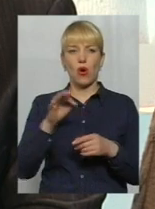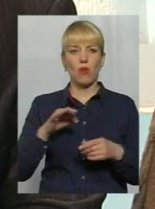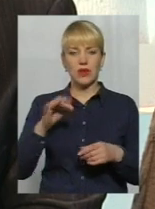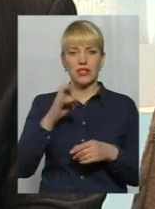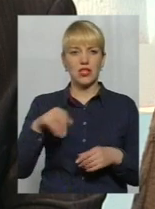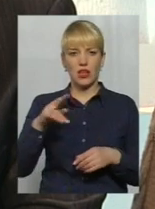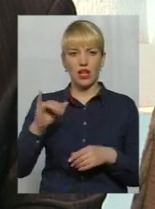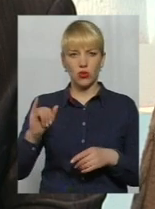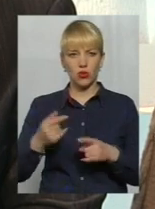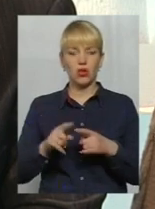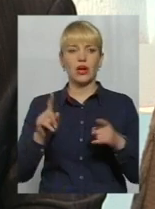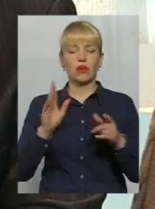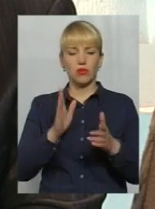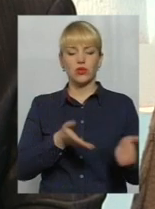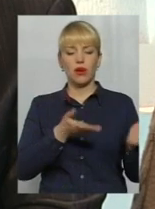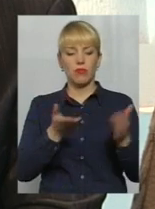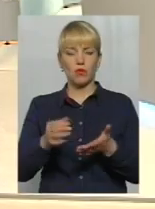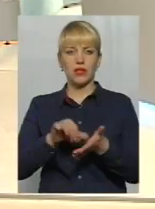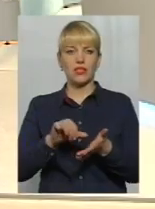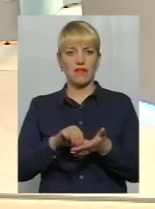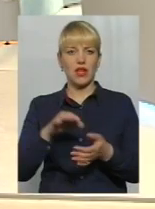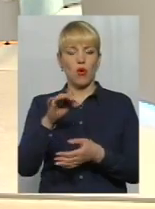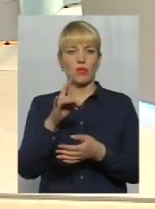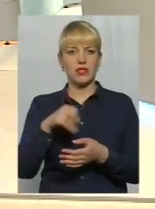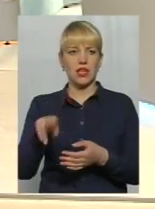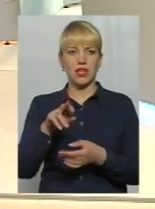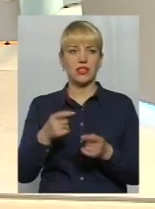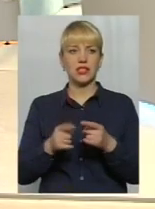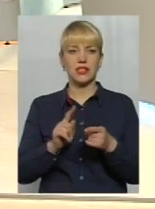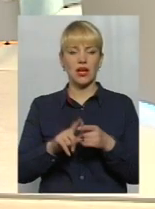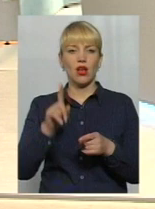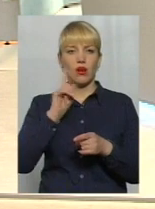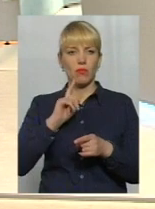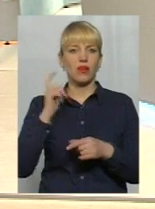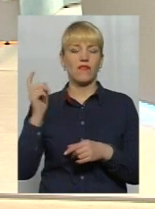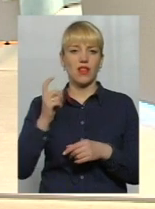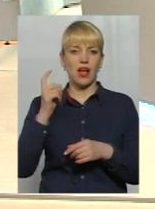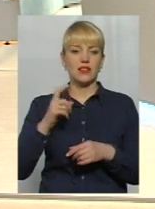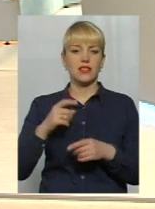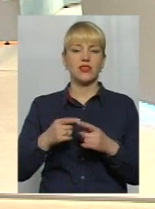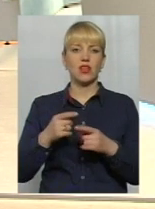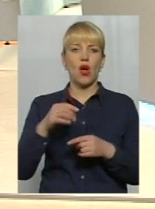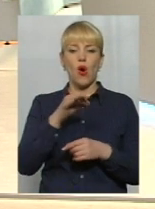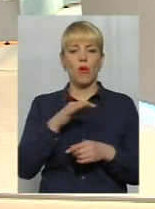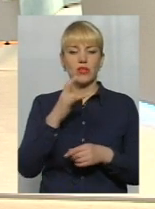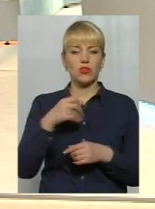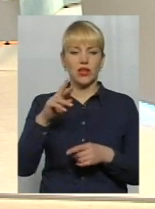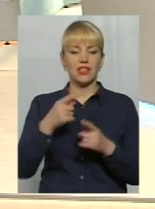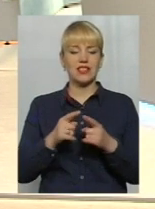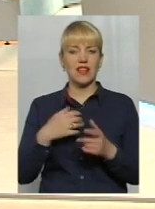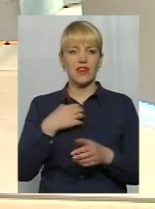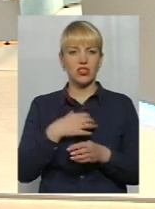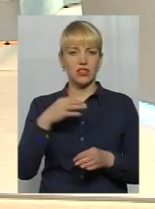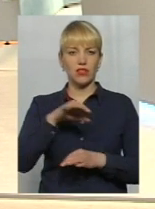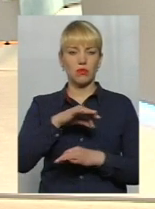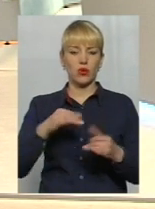діалогу, для того, щоб знайти якісь точки дотику. Але все-таки для економічної розвитку міста це дуже важливий проєкт, тому